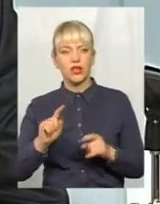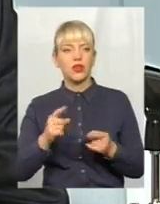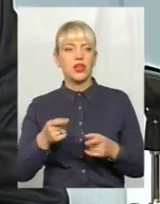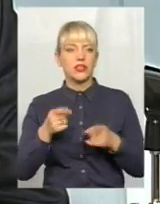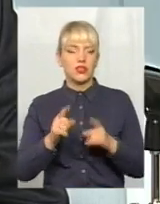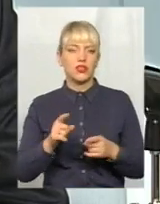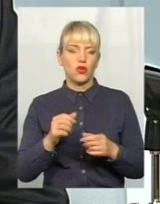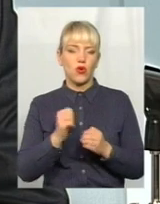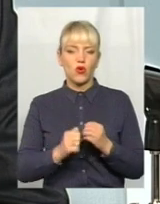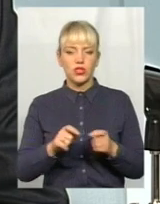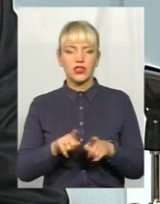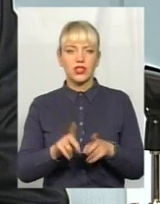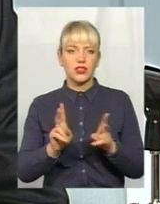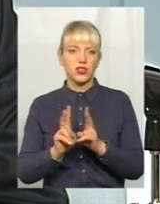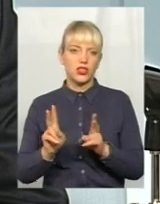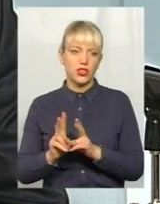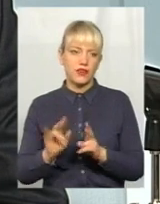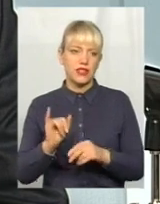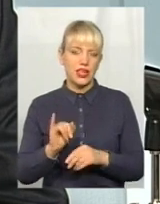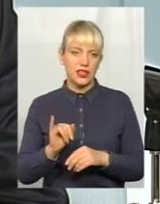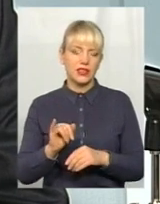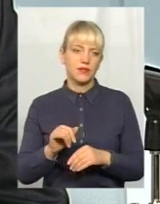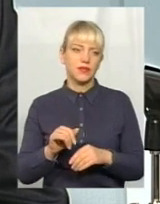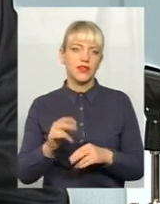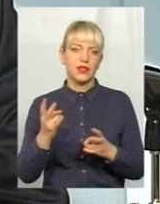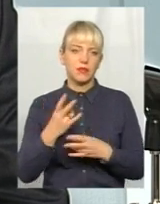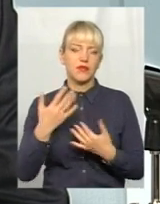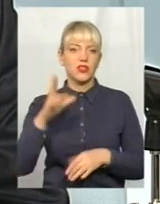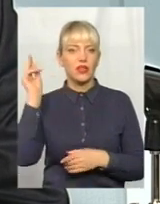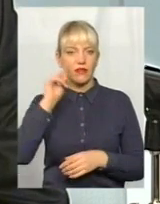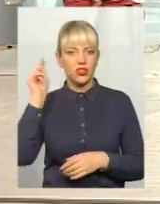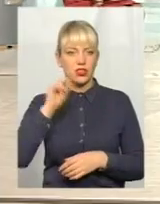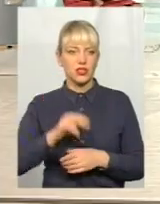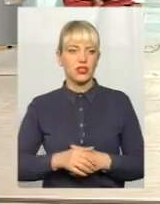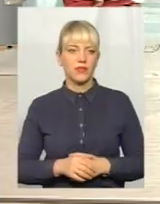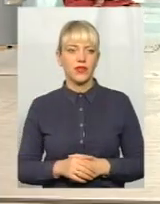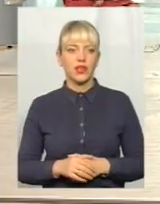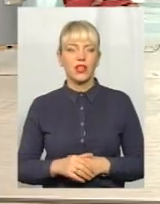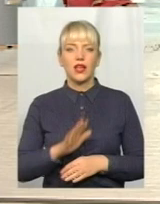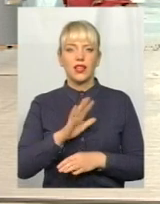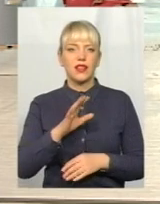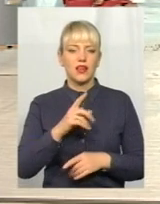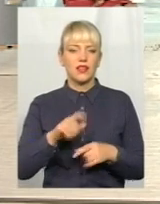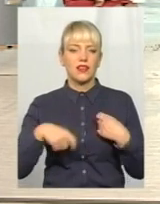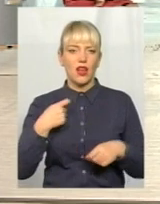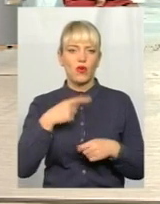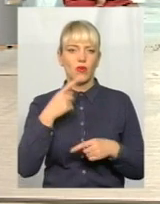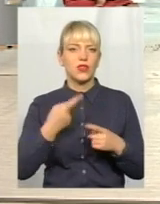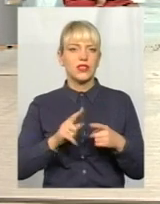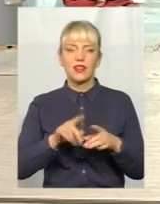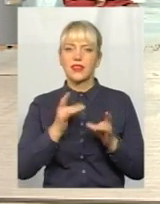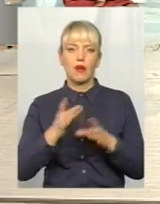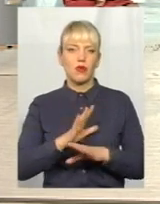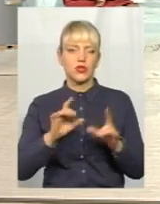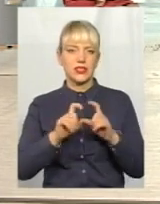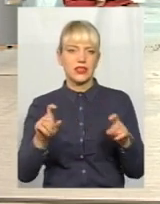майже кожен з таким стикався. І пора вже нам вчитися. ми даром ще і говорять, що це непростий заклад, що